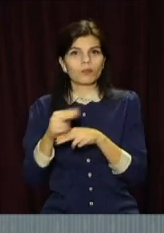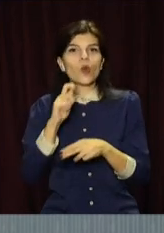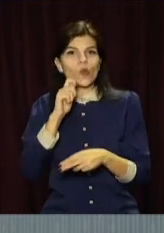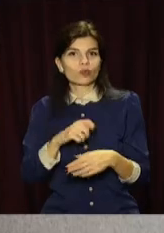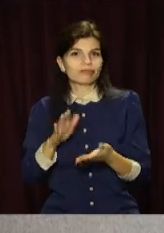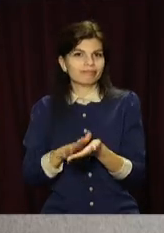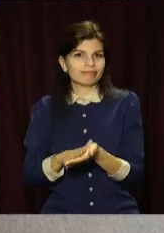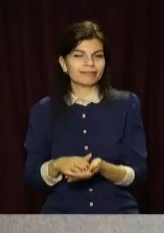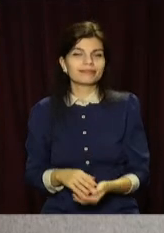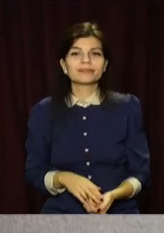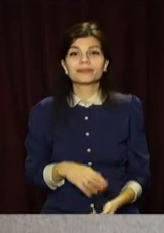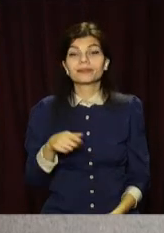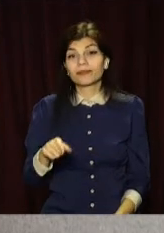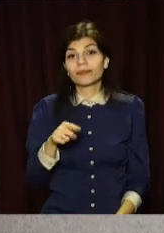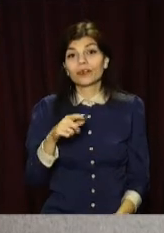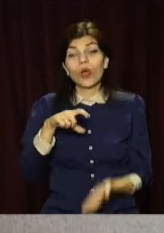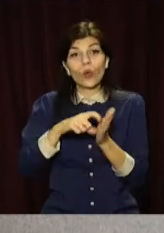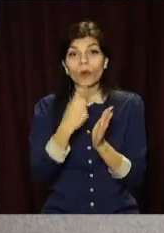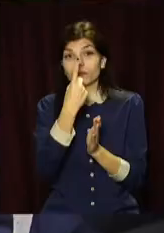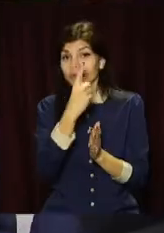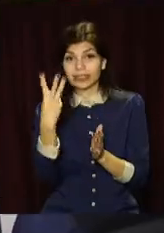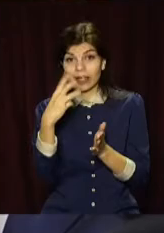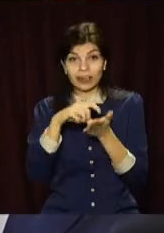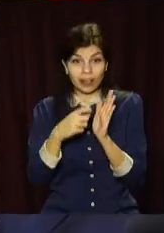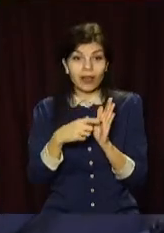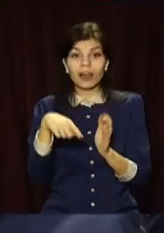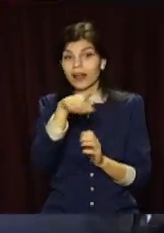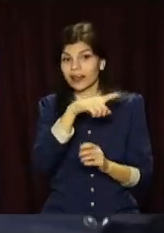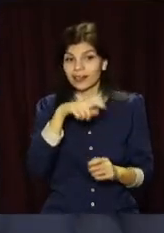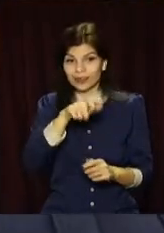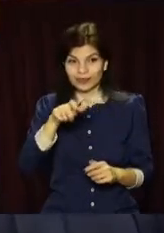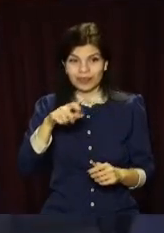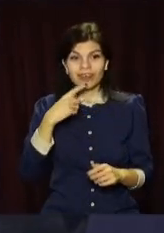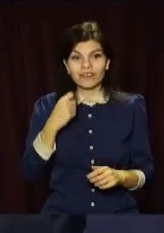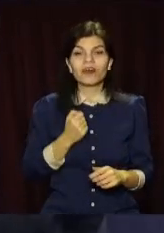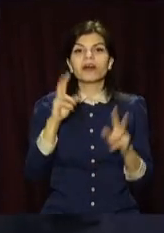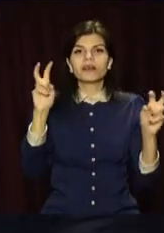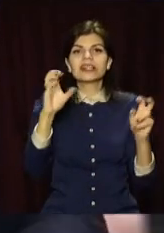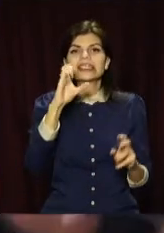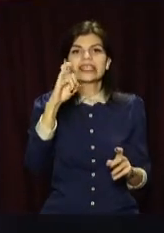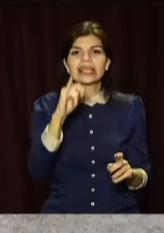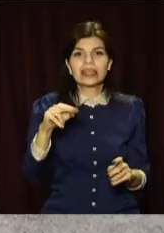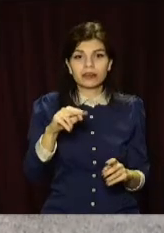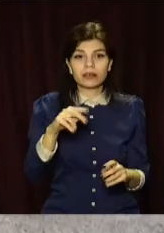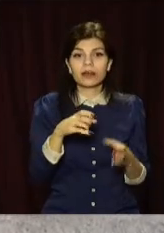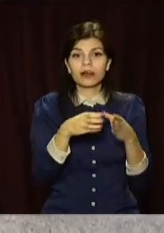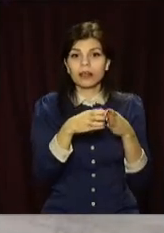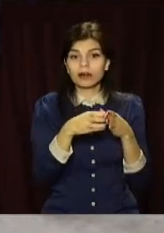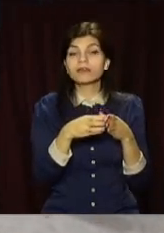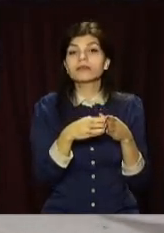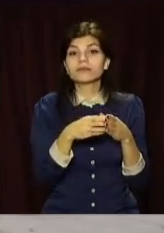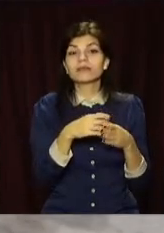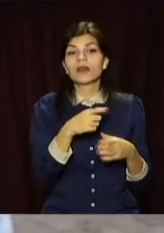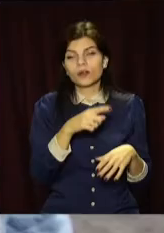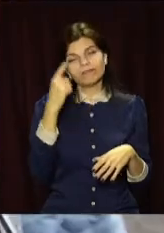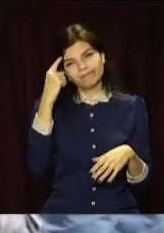нашій школі. Для учнів перших-третіх класів військовослужбовці оперативного командування Схід разом з курсантами військової кафедри митної академії